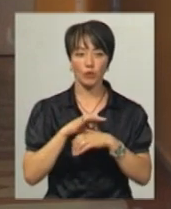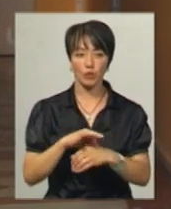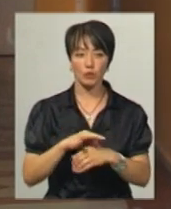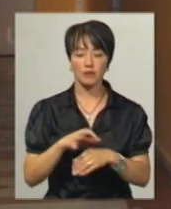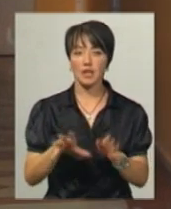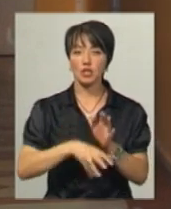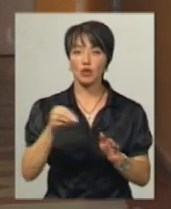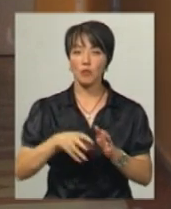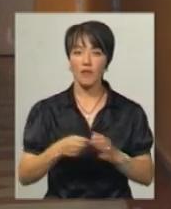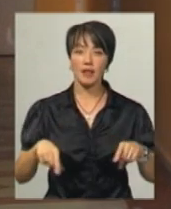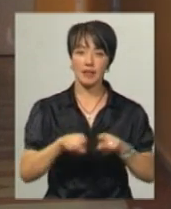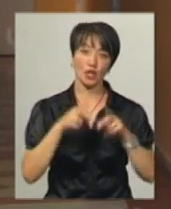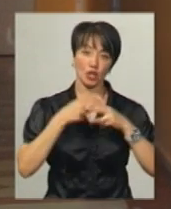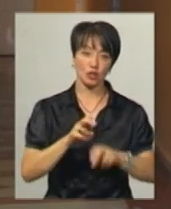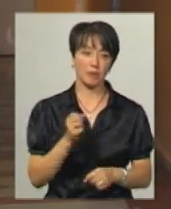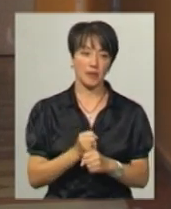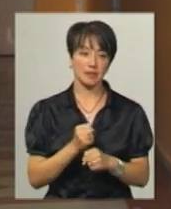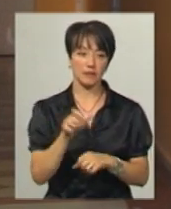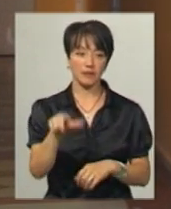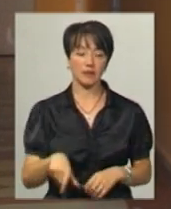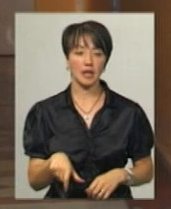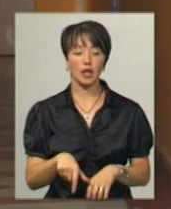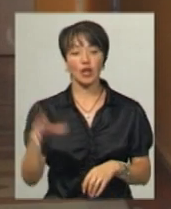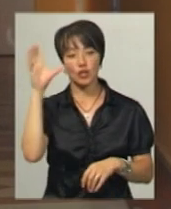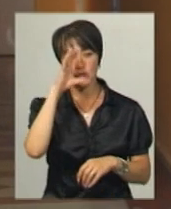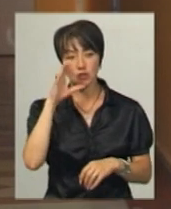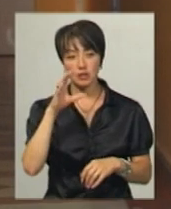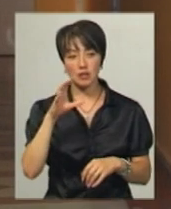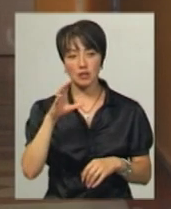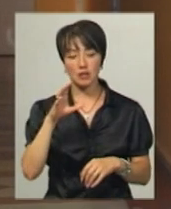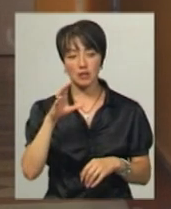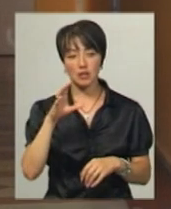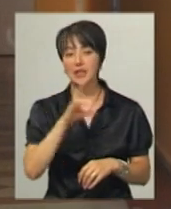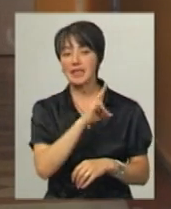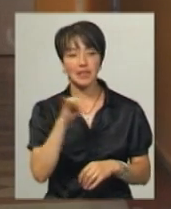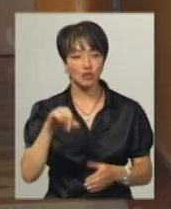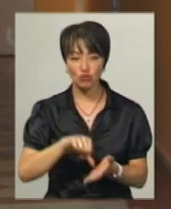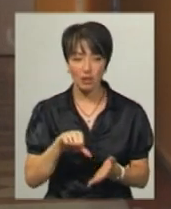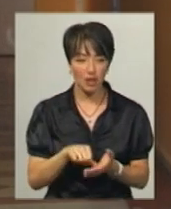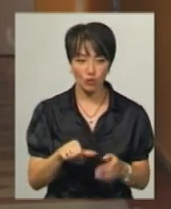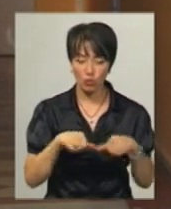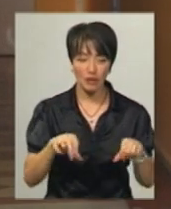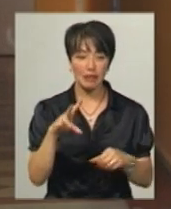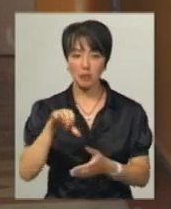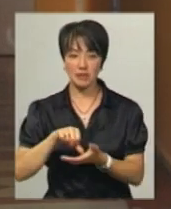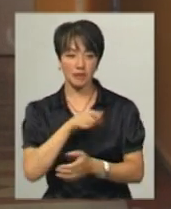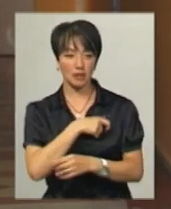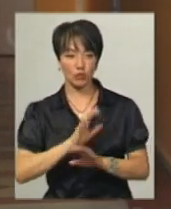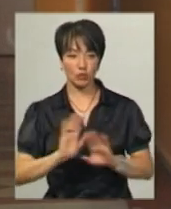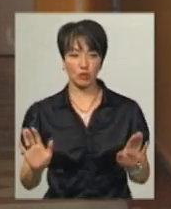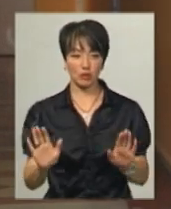жеребкування технічних працівників. Ні член комісії, не представник депутата,